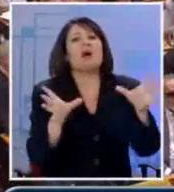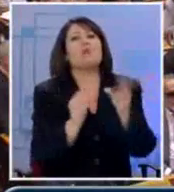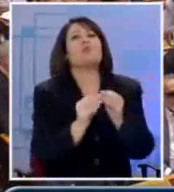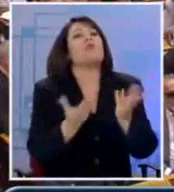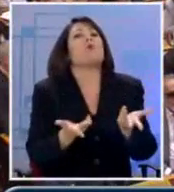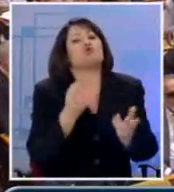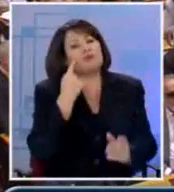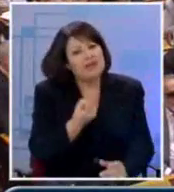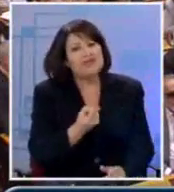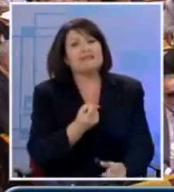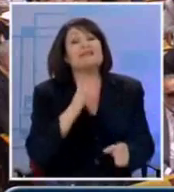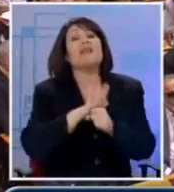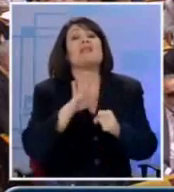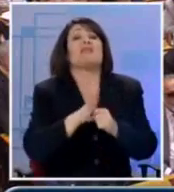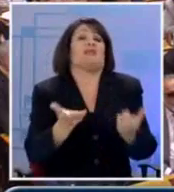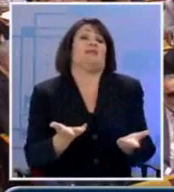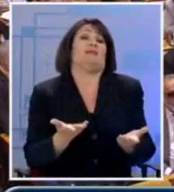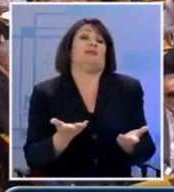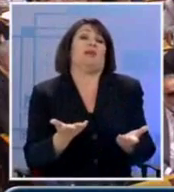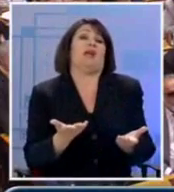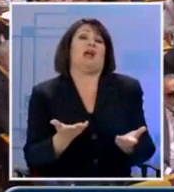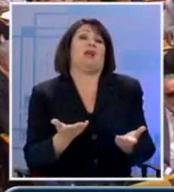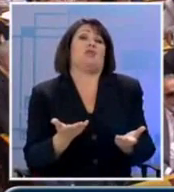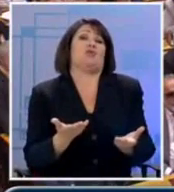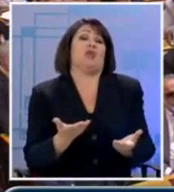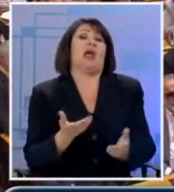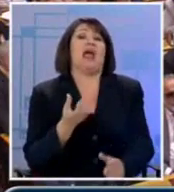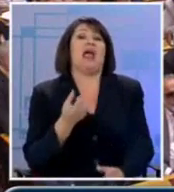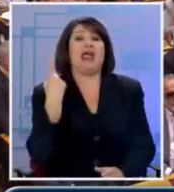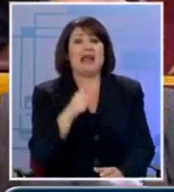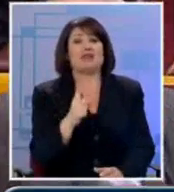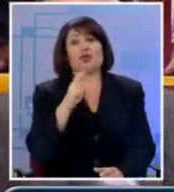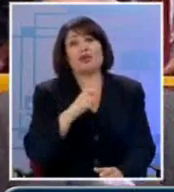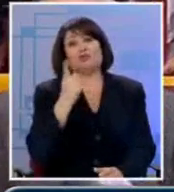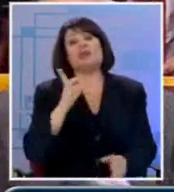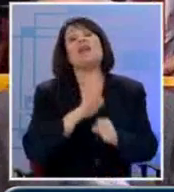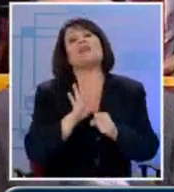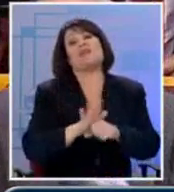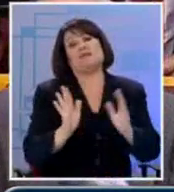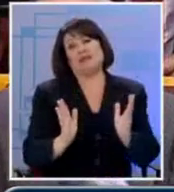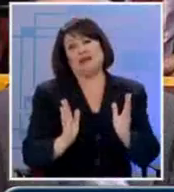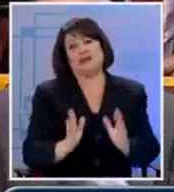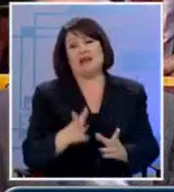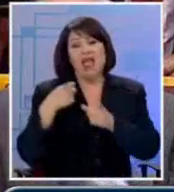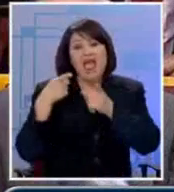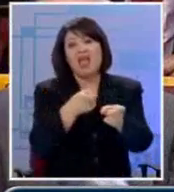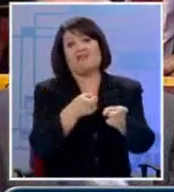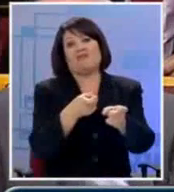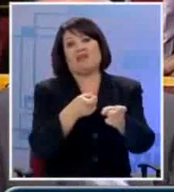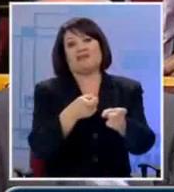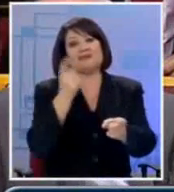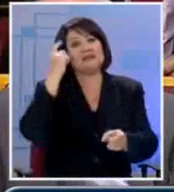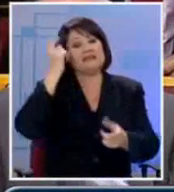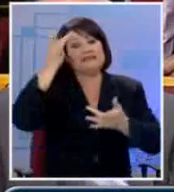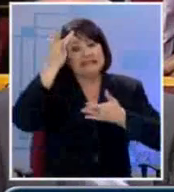Και θα δείτε ότι δεν προκύπτει ο μαγικός θεριθμός 121. Εκβιάζετε συνειδήσεις,